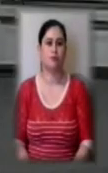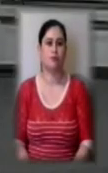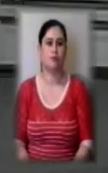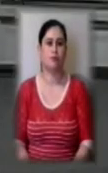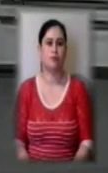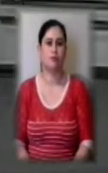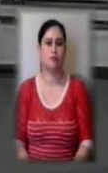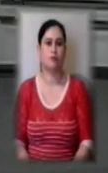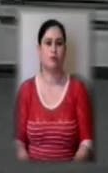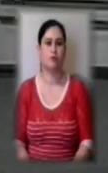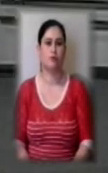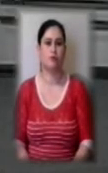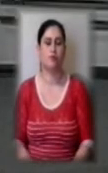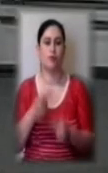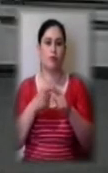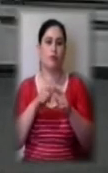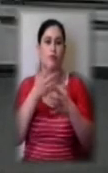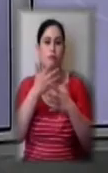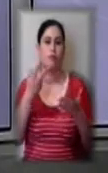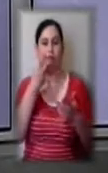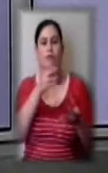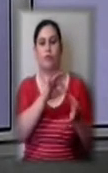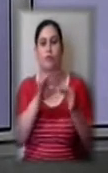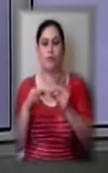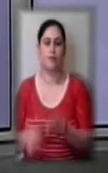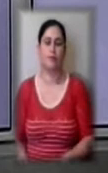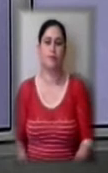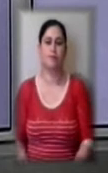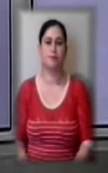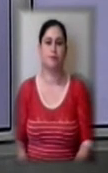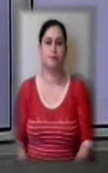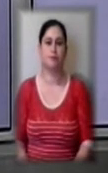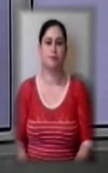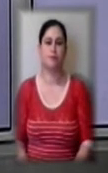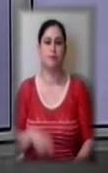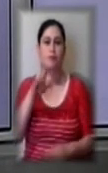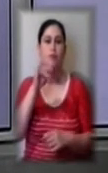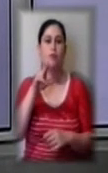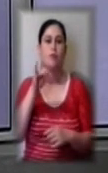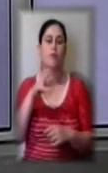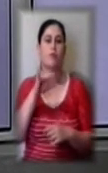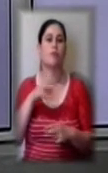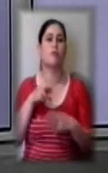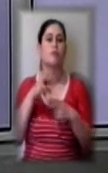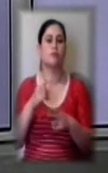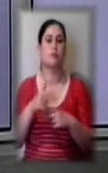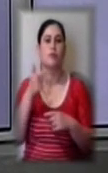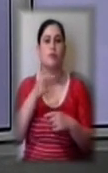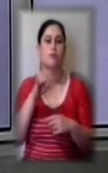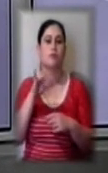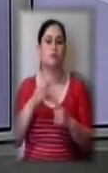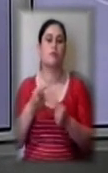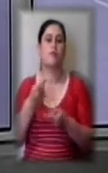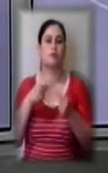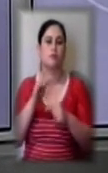А зараз про це та інше більш детальніше. Пільговий проїзд у громадському транспорті в Херсоні повертається, але з